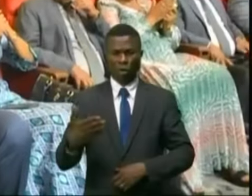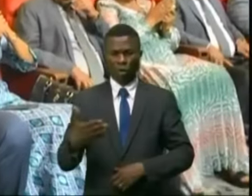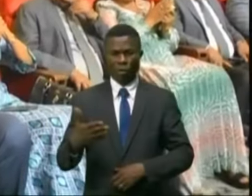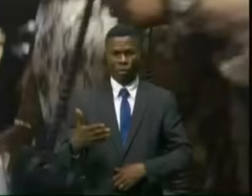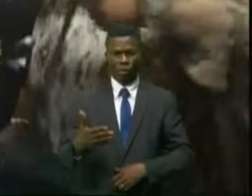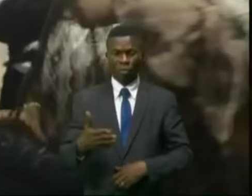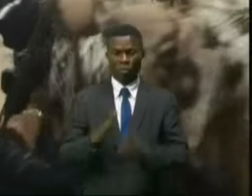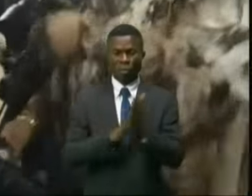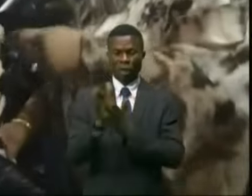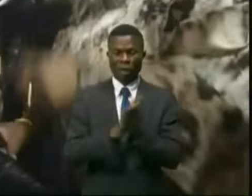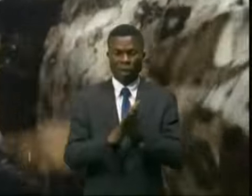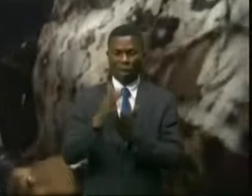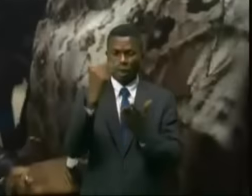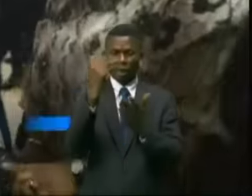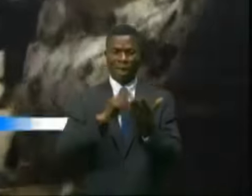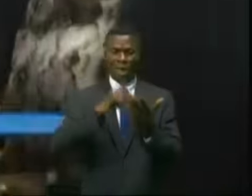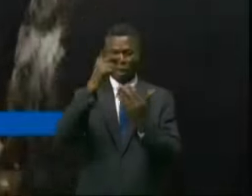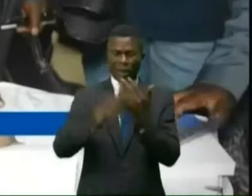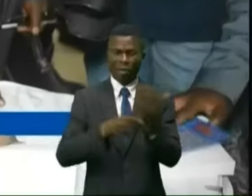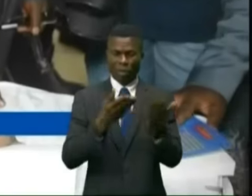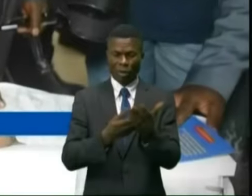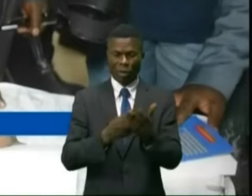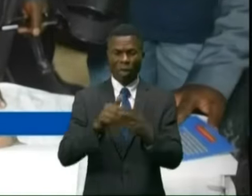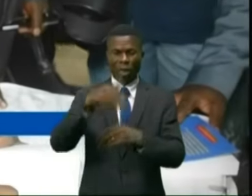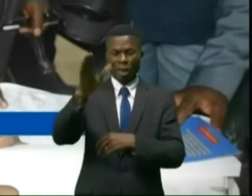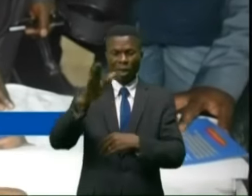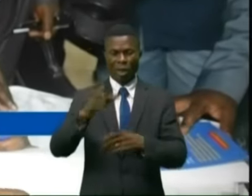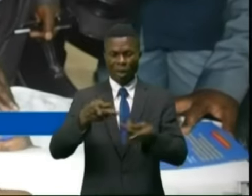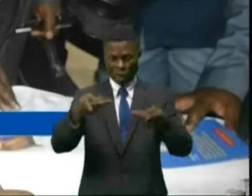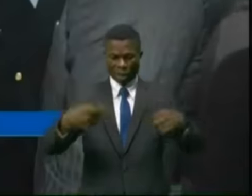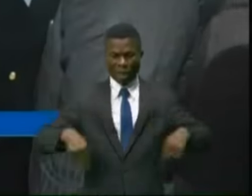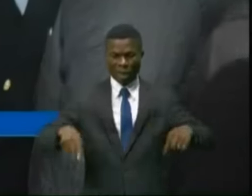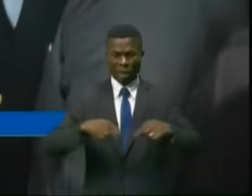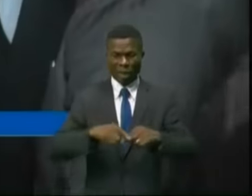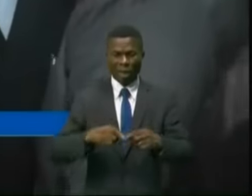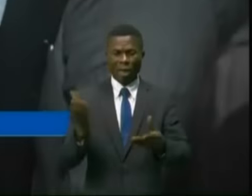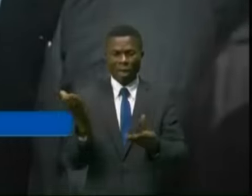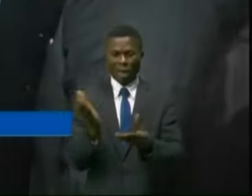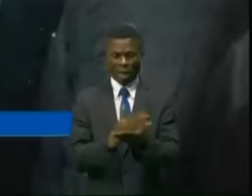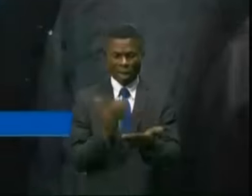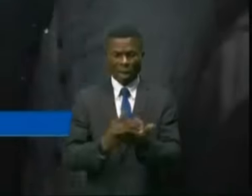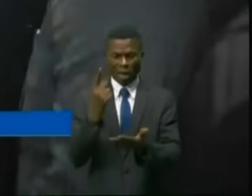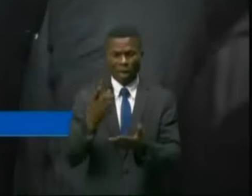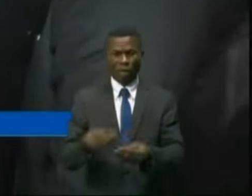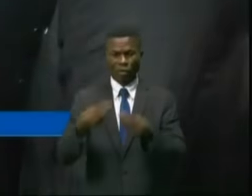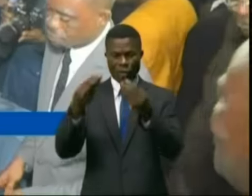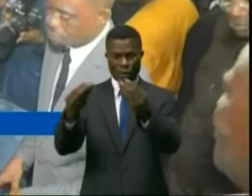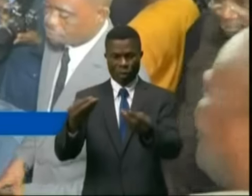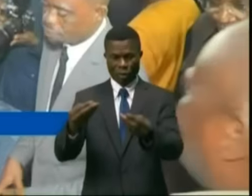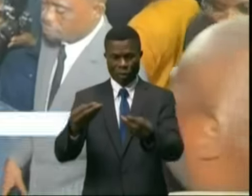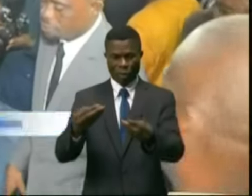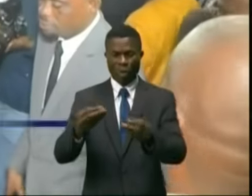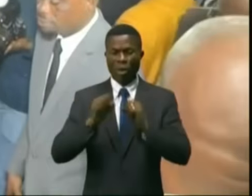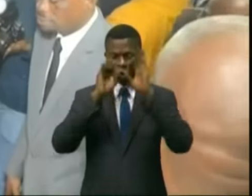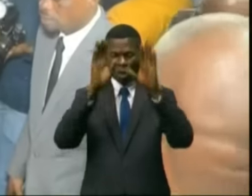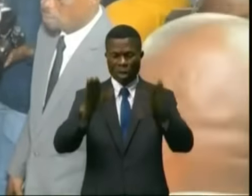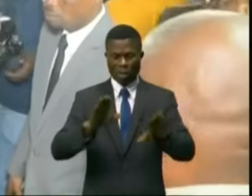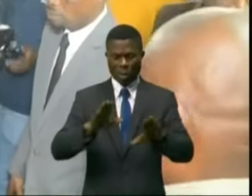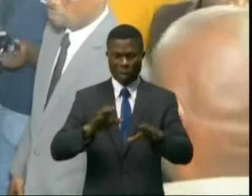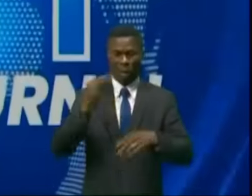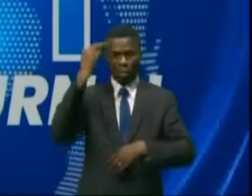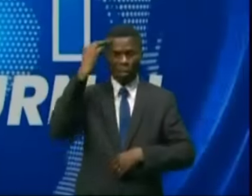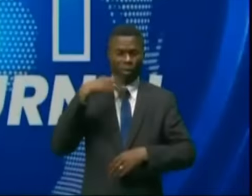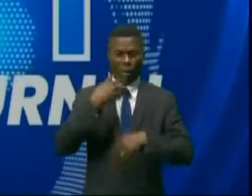contenus de ses répertoires, chacun sortit de la salle avec au mot un exemplaire dédicacé par Julien Paloukou-Kawonga.